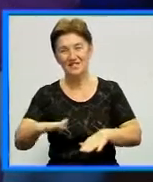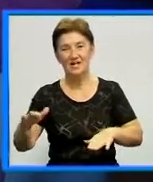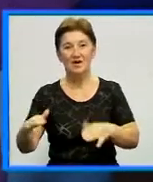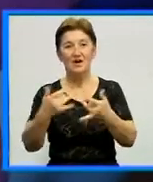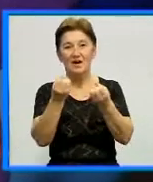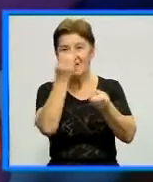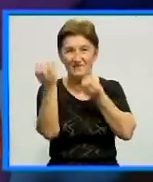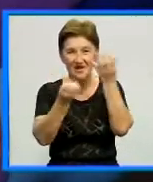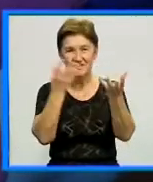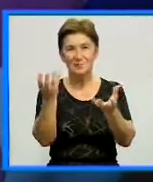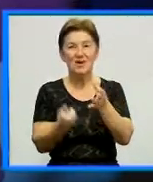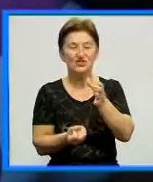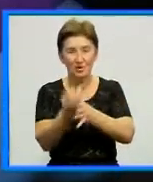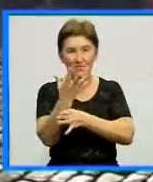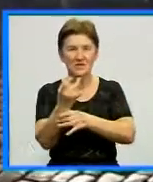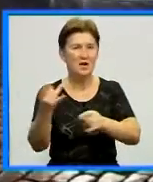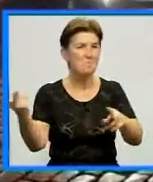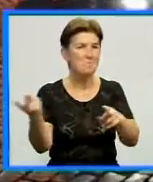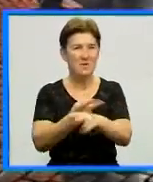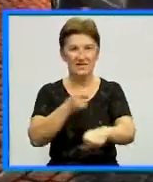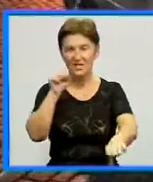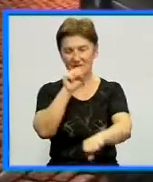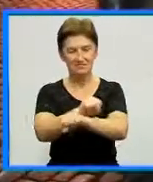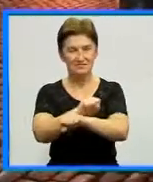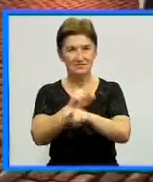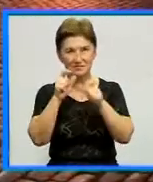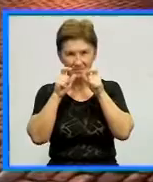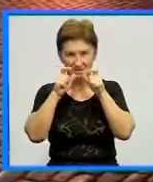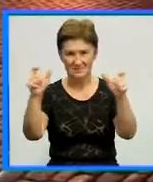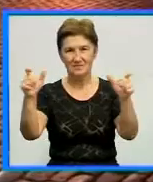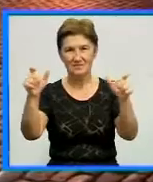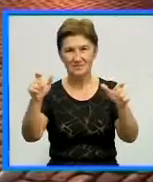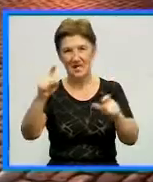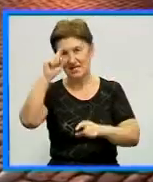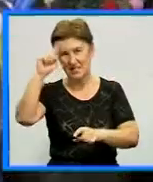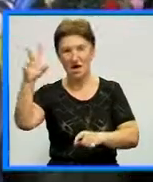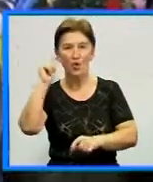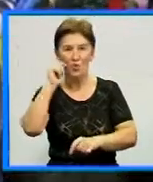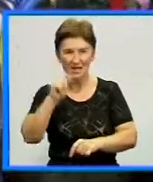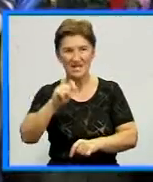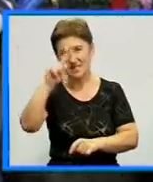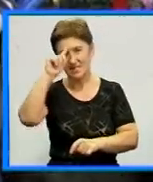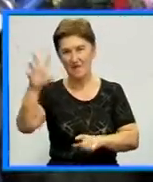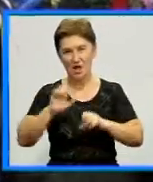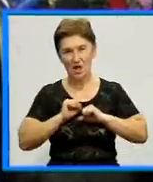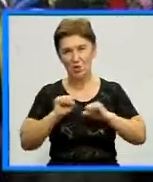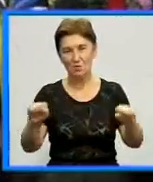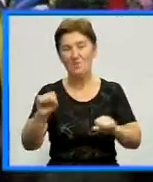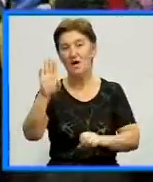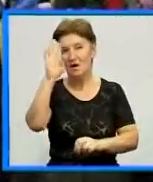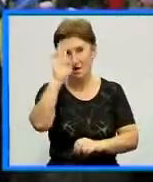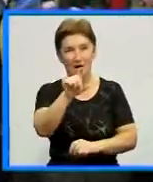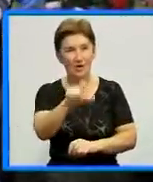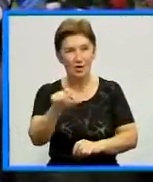повітряними кульками, шампанським. І без зупину скандували «Слава героям! Слава Україні! Дякуємо!». Хлопці, що повернулися, тільки не